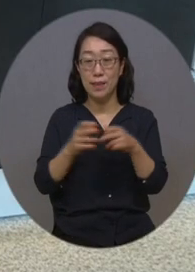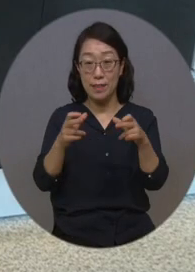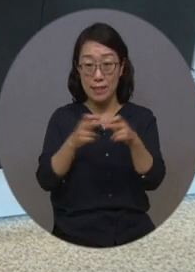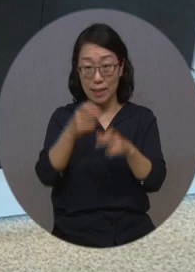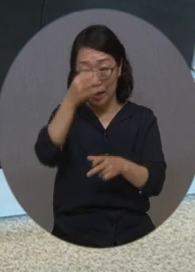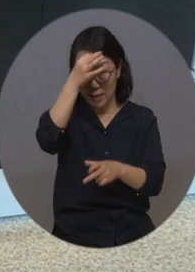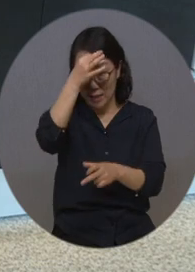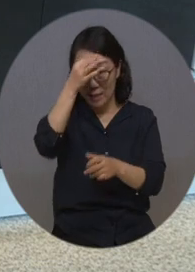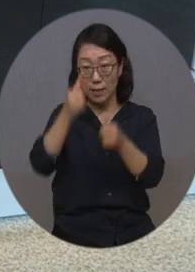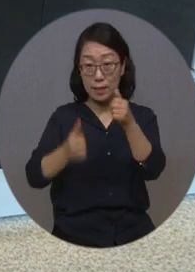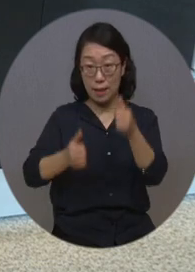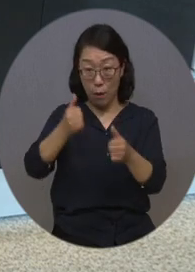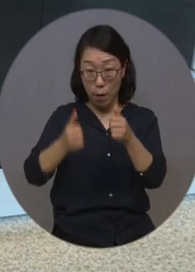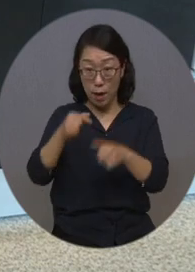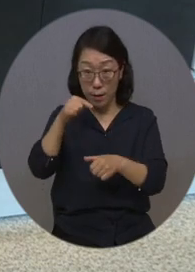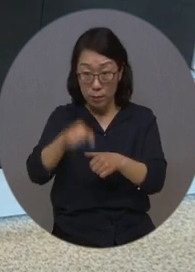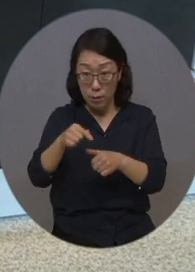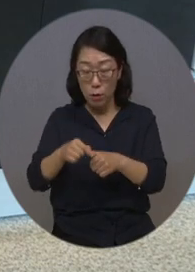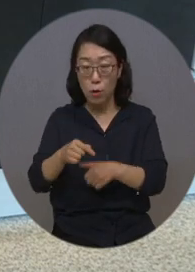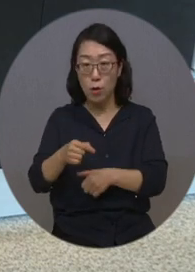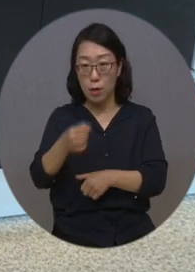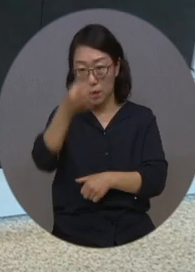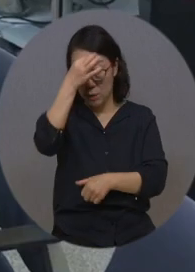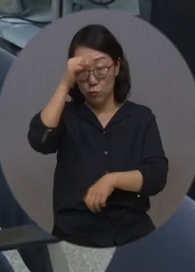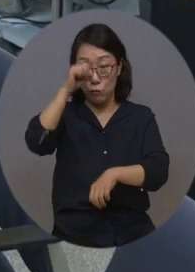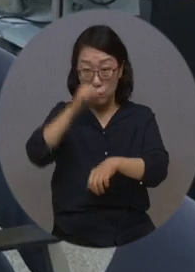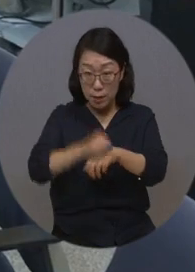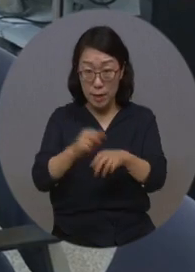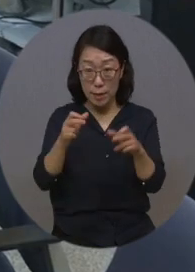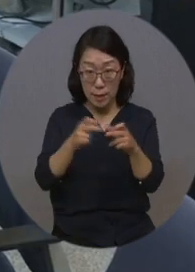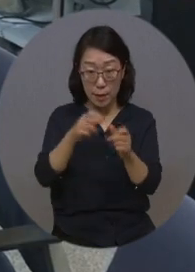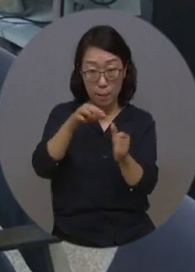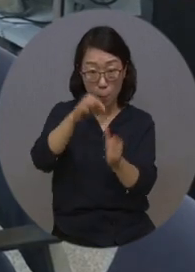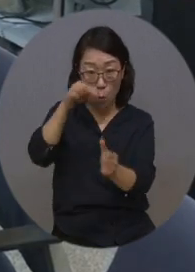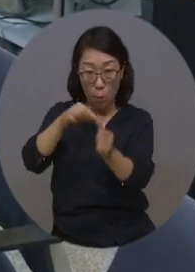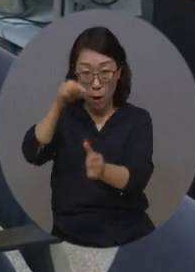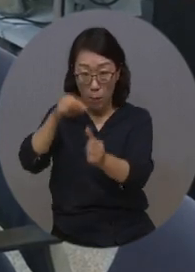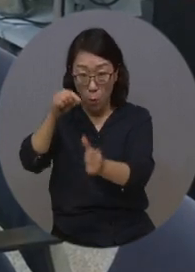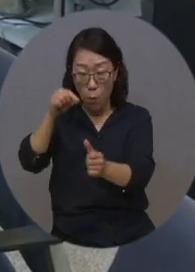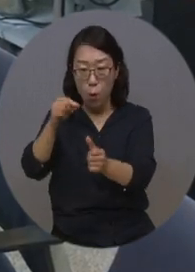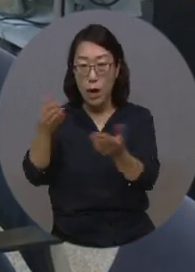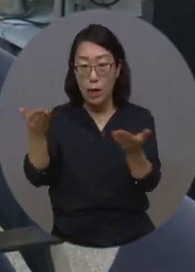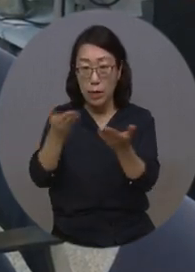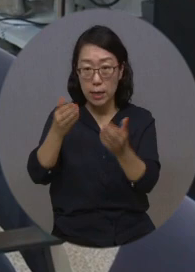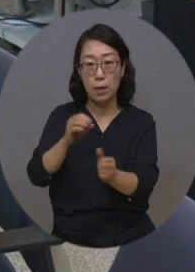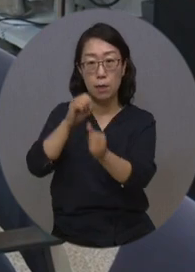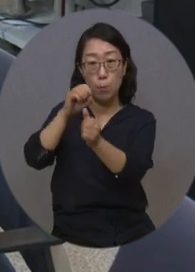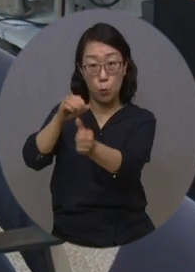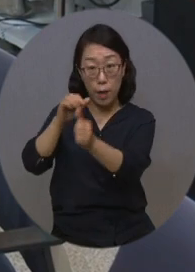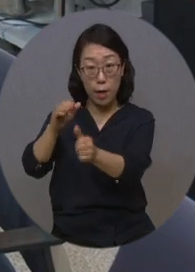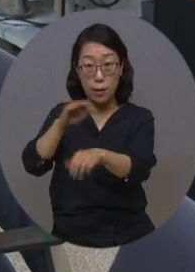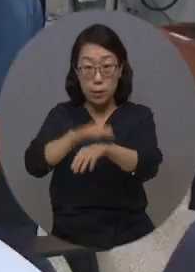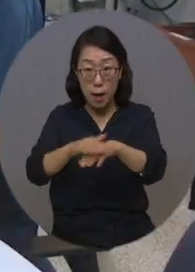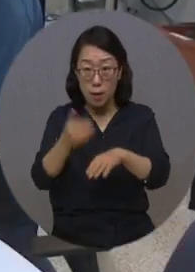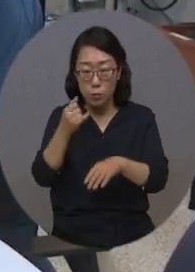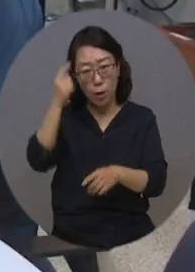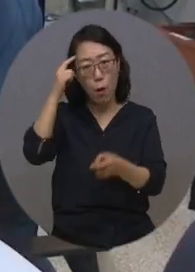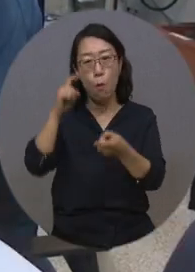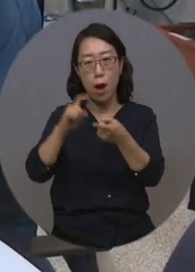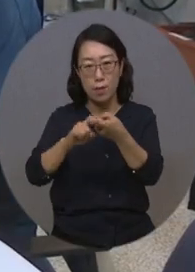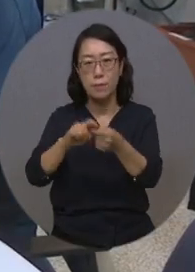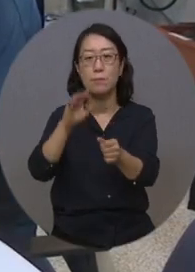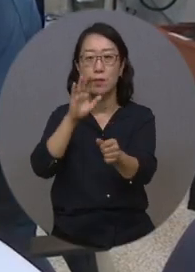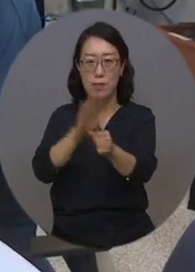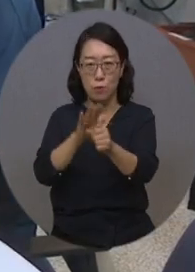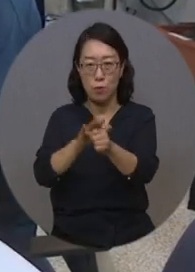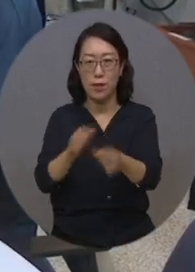장애인기능경계대회를 통해 우수기능장애인이 많이 발굴되고 취업으로 연계될 수 있도록 많은 관심과 지원이